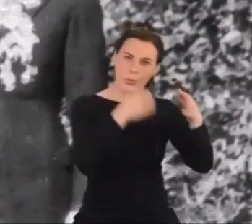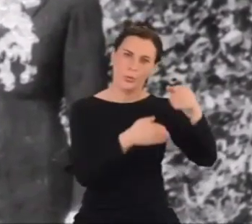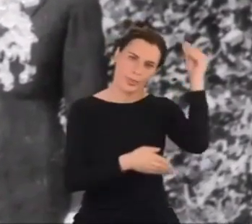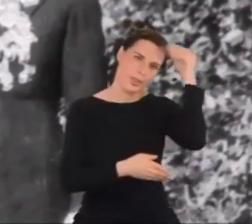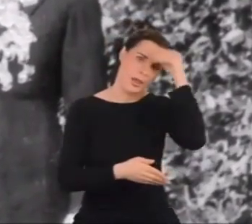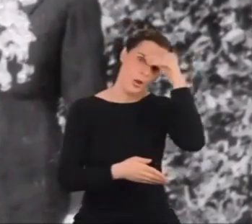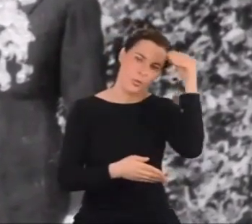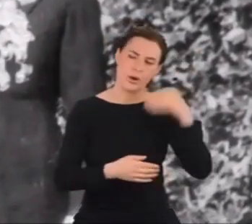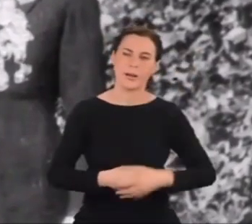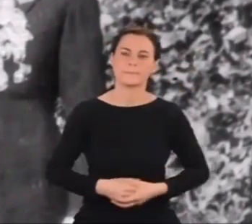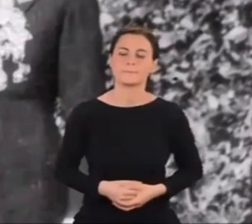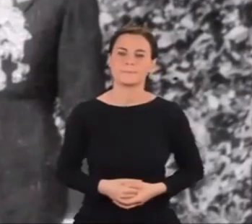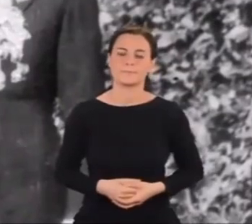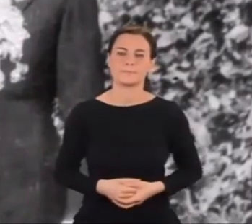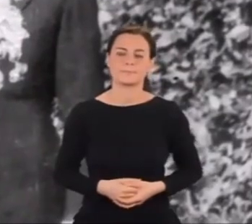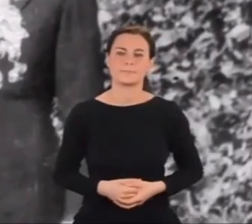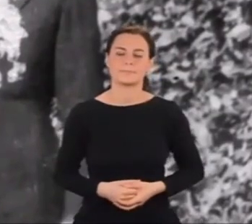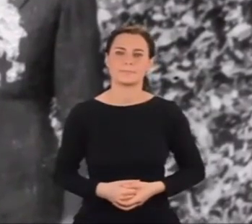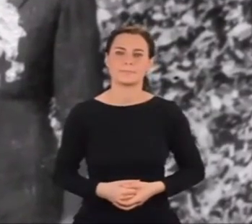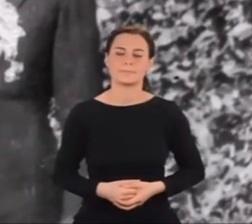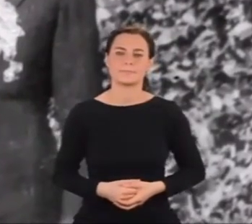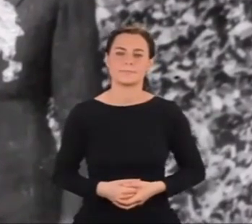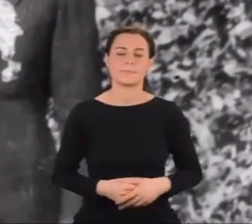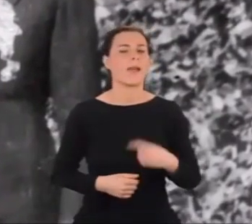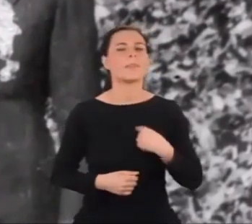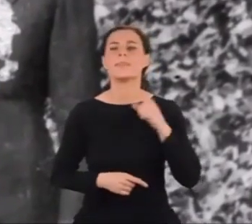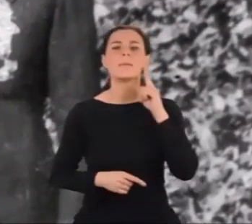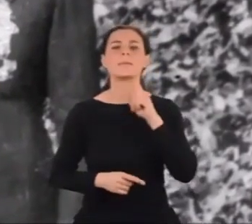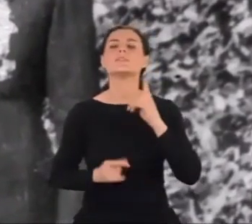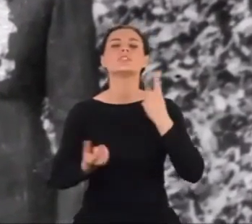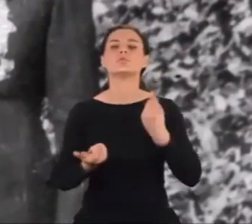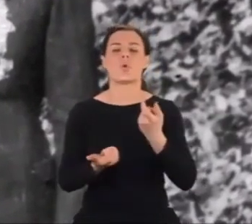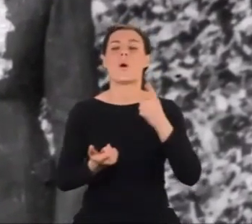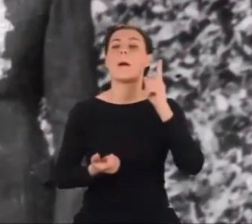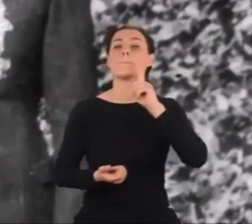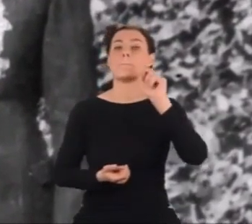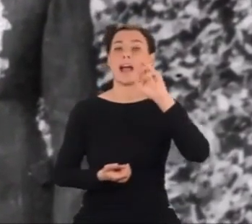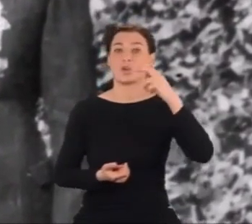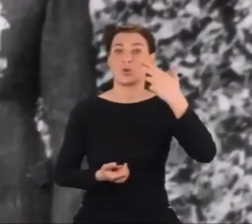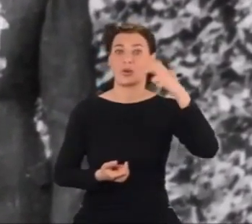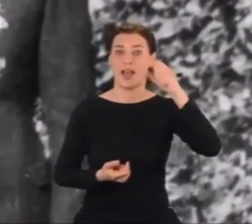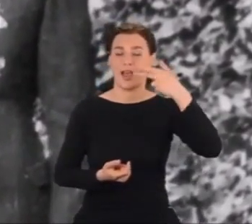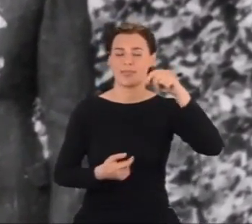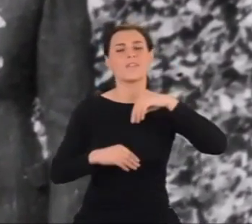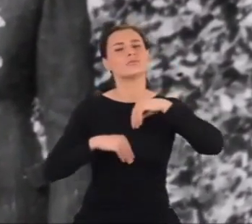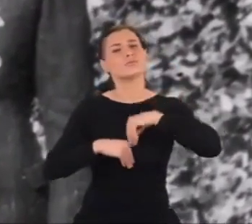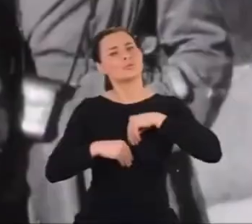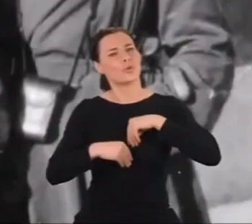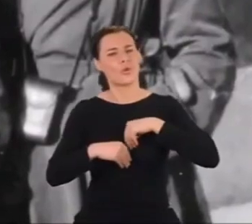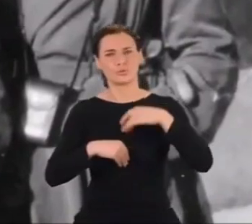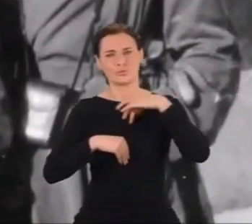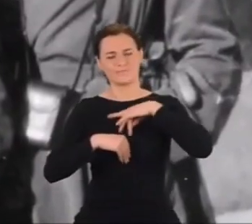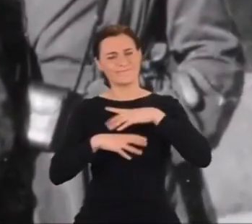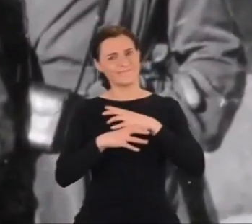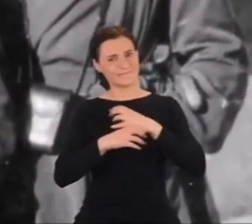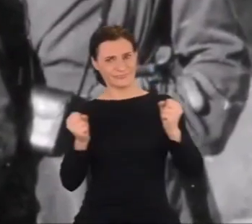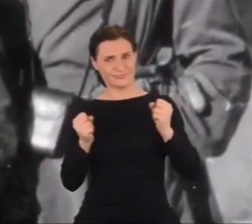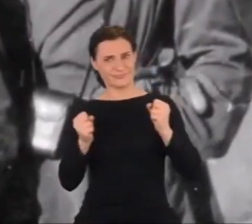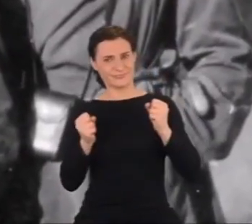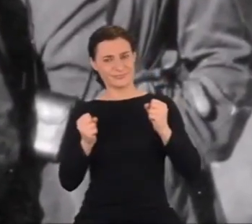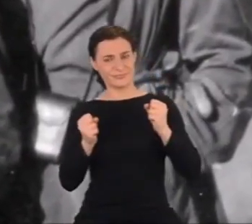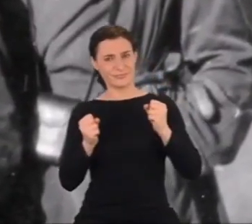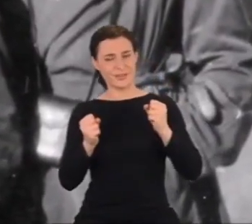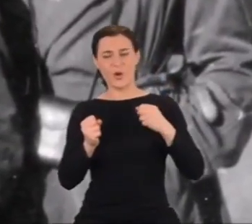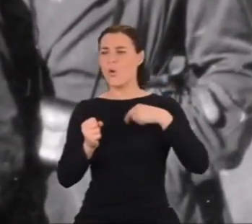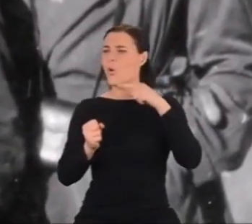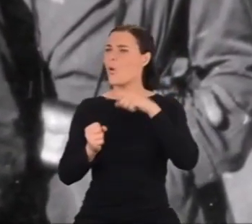Tak naprawdę jednak, jak sądzę, dramat Majorany rozgrywał się w jego wnętrzu. Stryj miał wiele